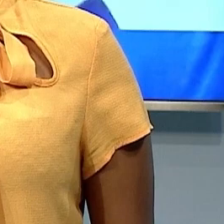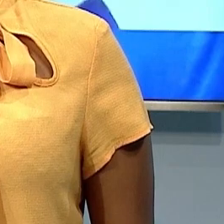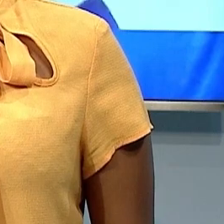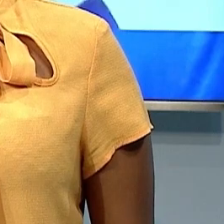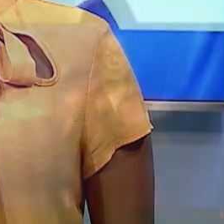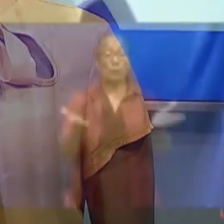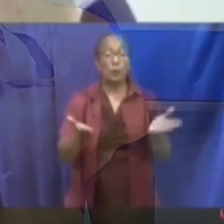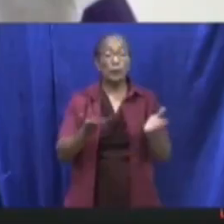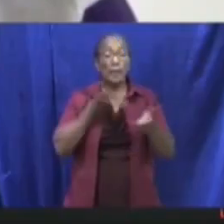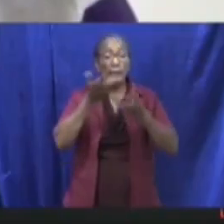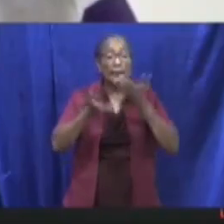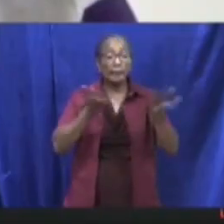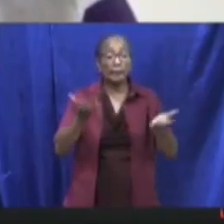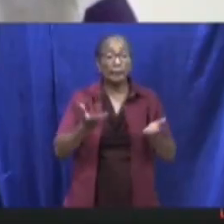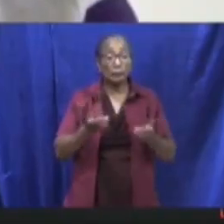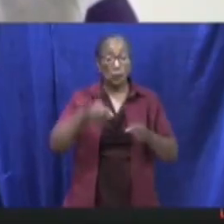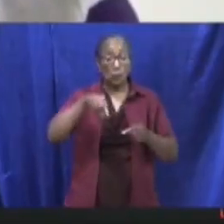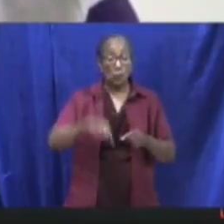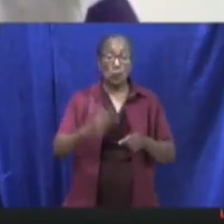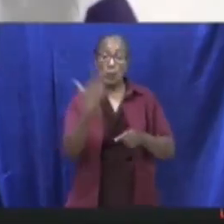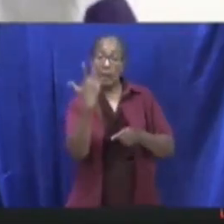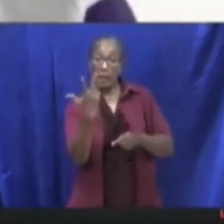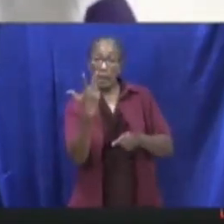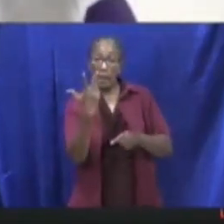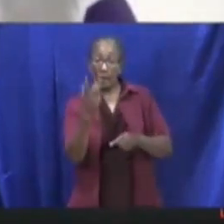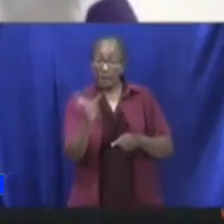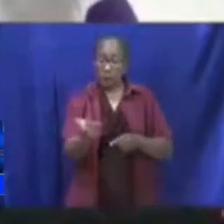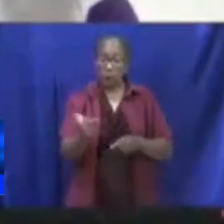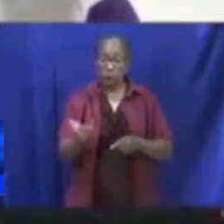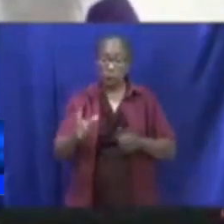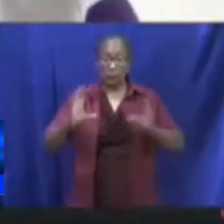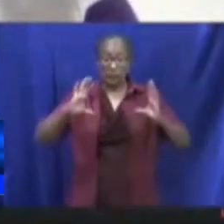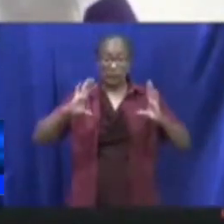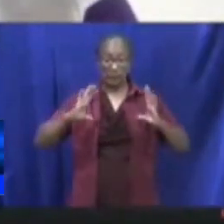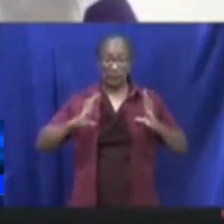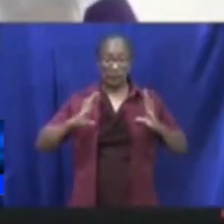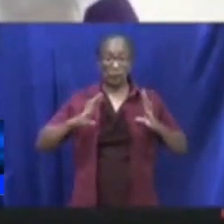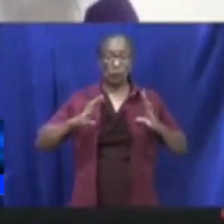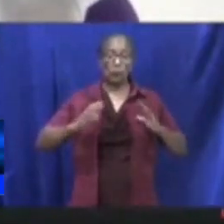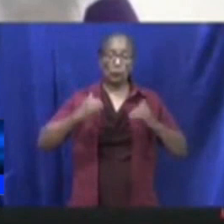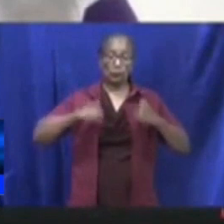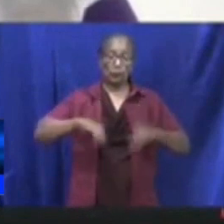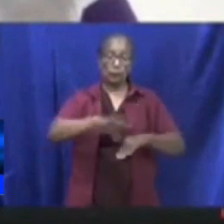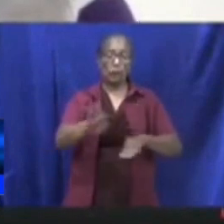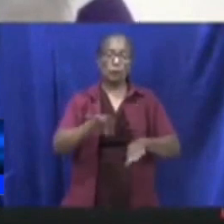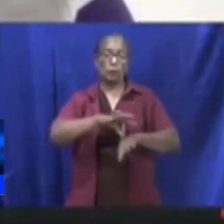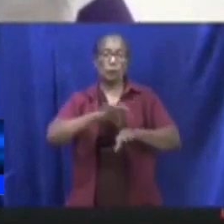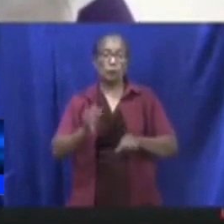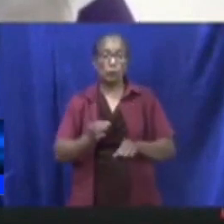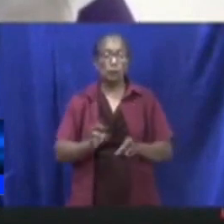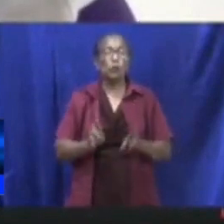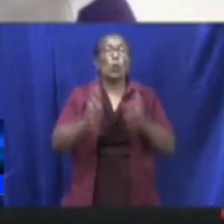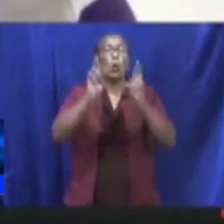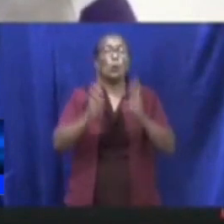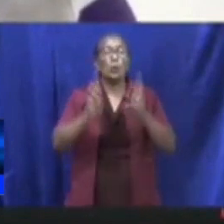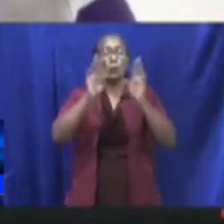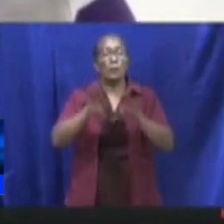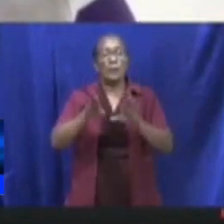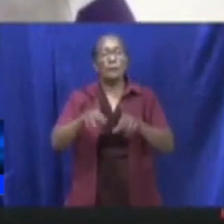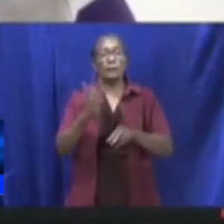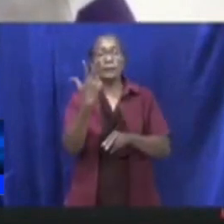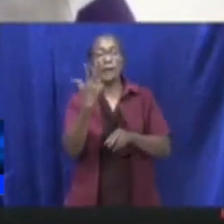worden. Nu acht personen, de directeur volksgesonheid heeft het aangegeven, hopelijk blijft het zo.